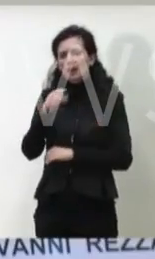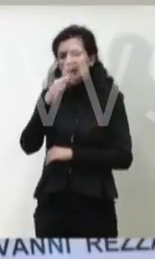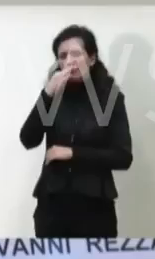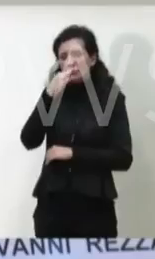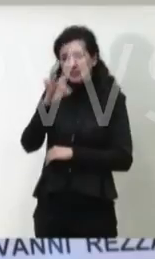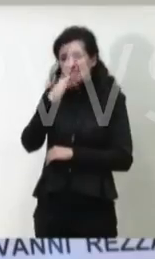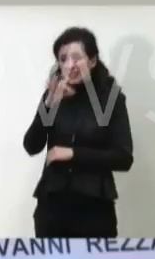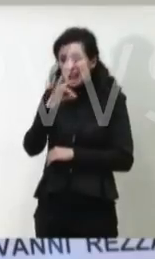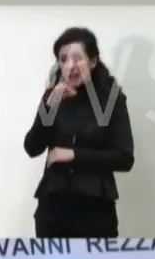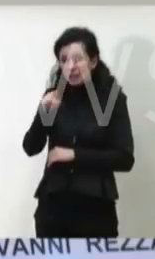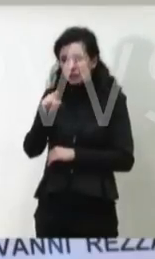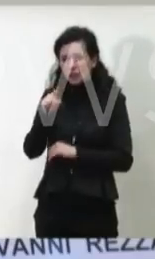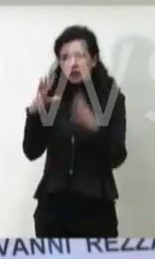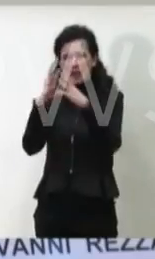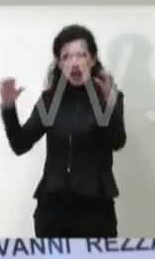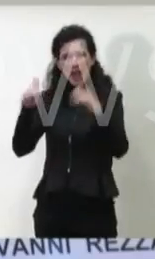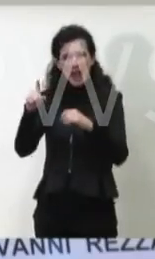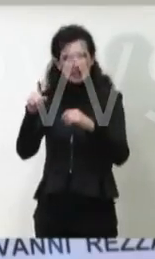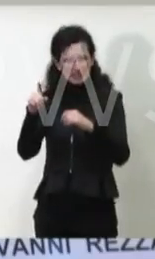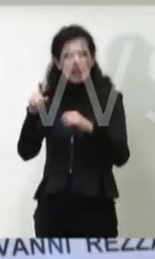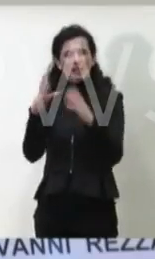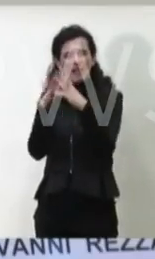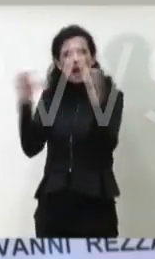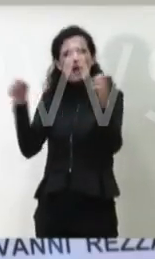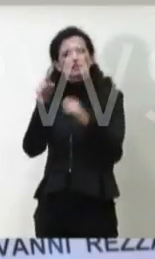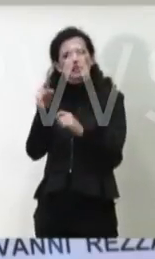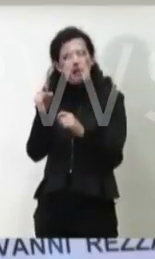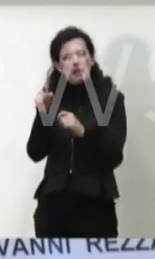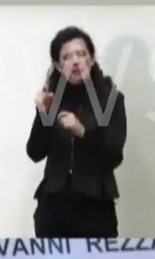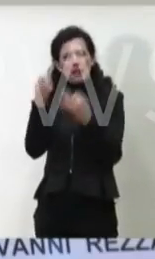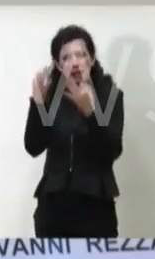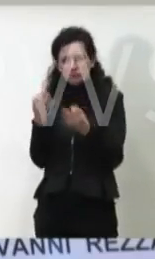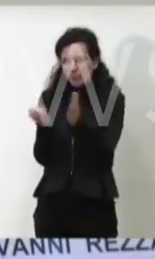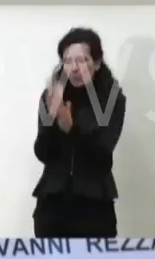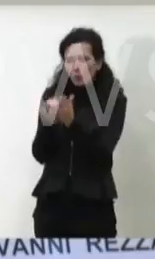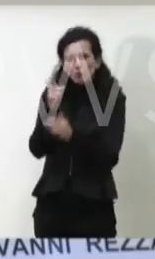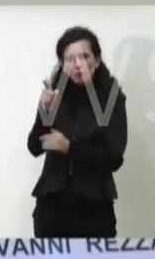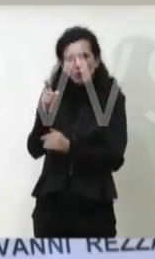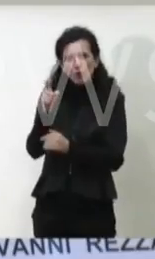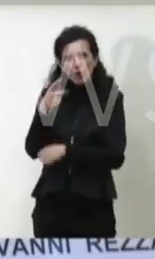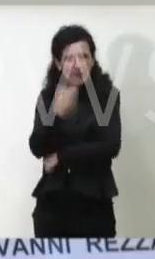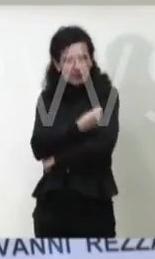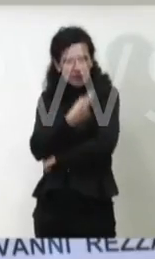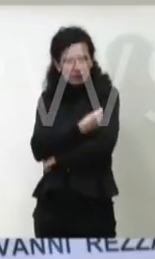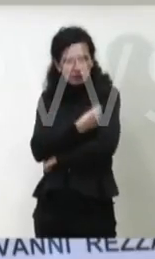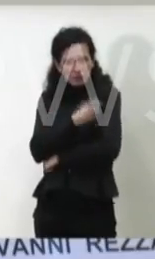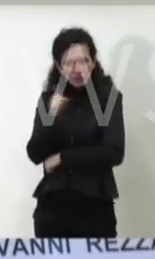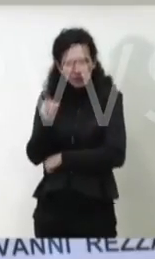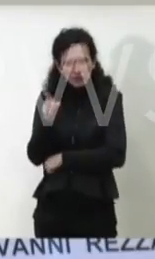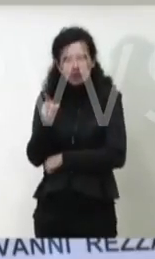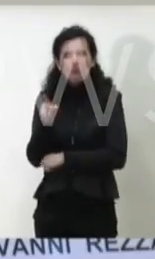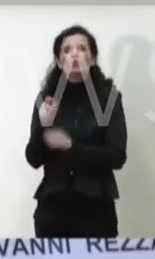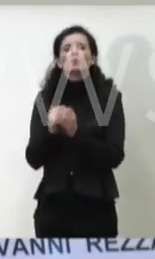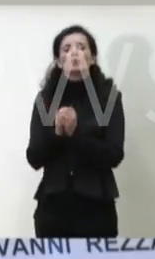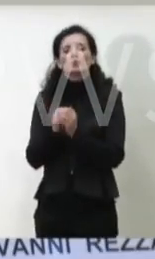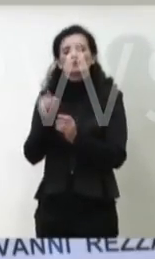aziende, delle compagnie che li hanno prodotti, ma anche evidentemente dal review che